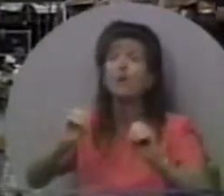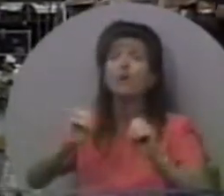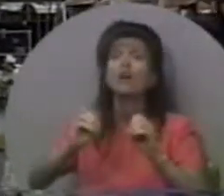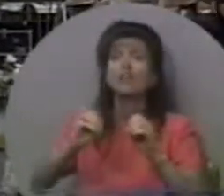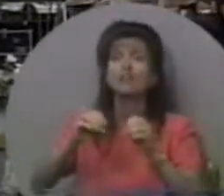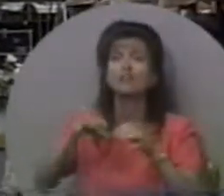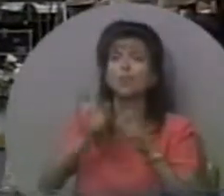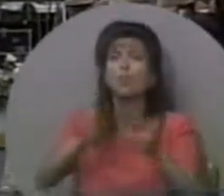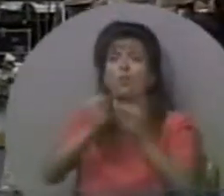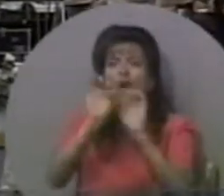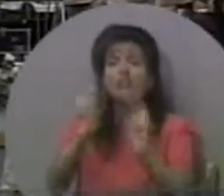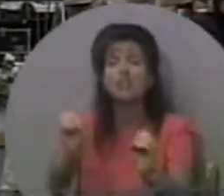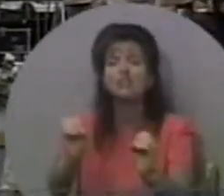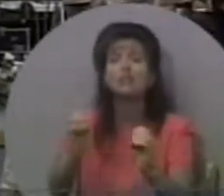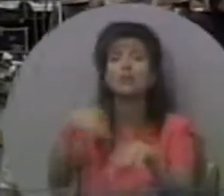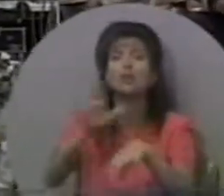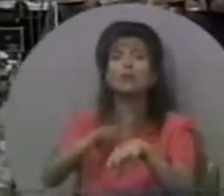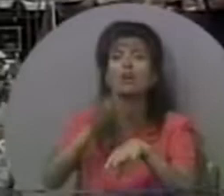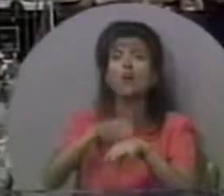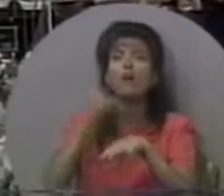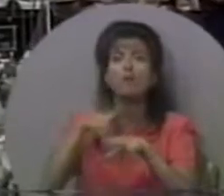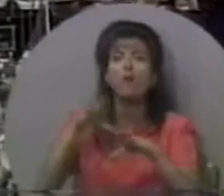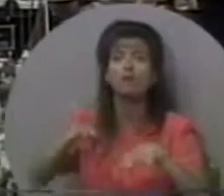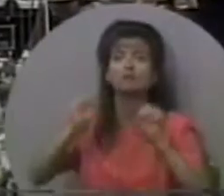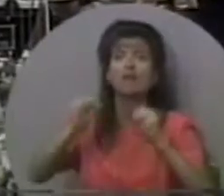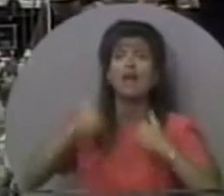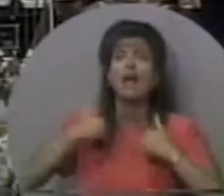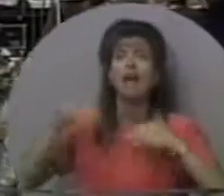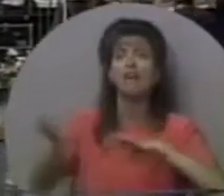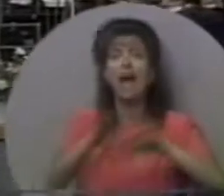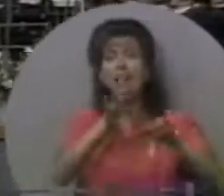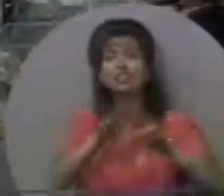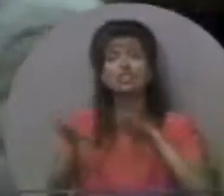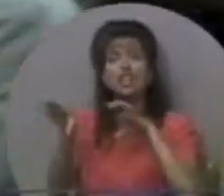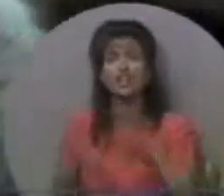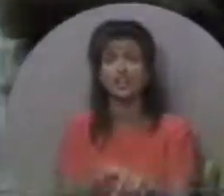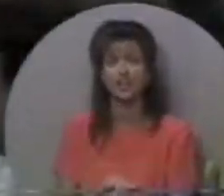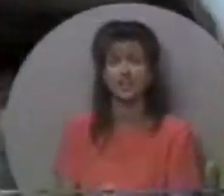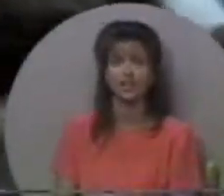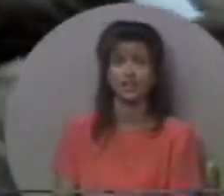жодного плоду, дерево сіної соломи. Ви були покликані до дії.